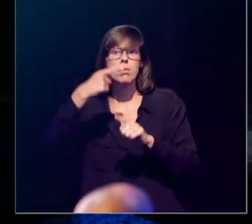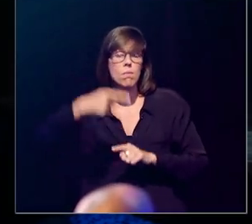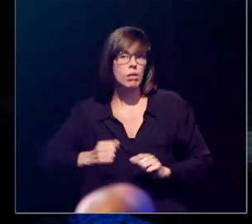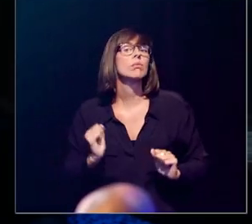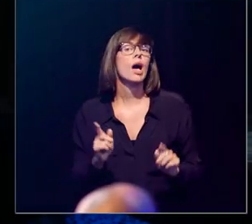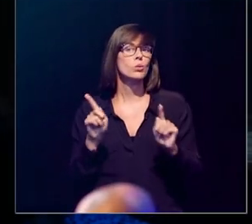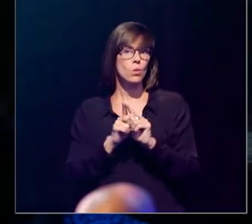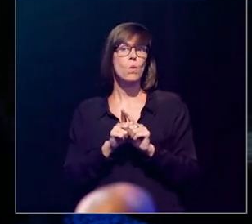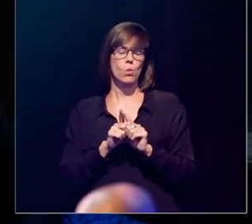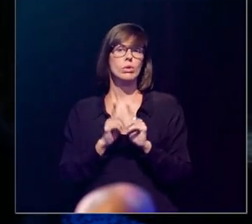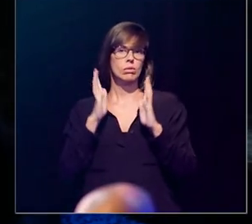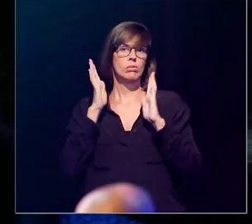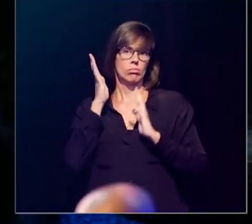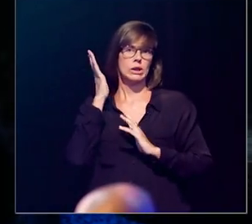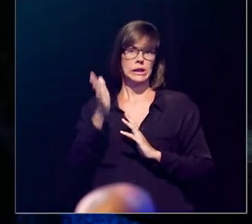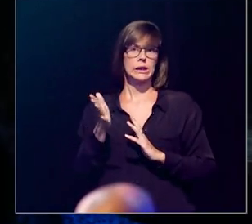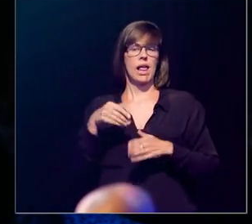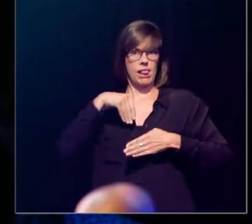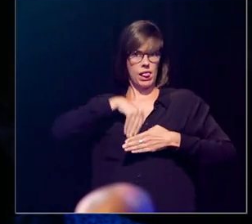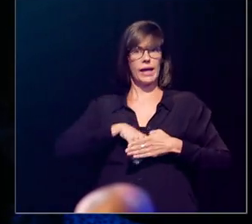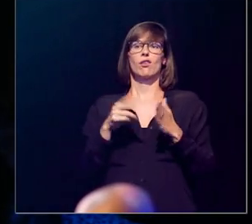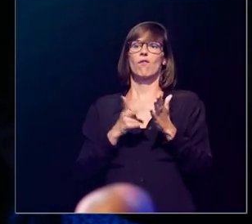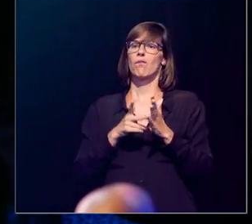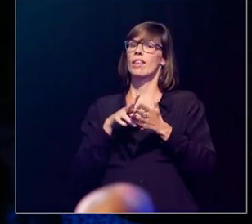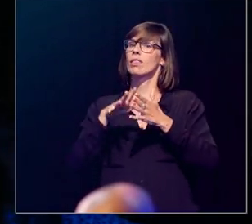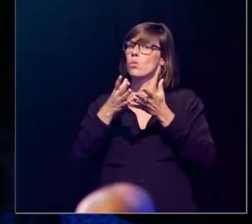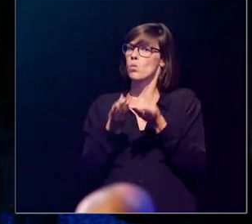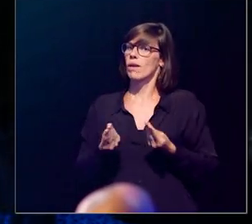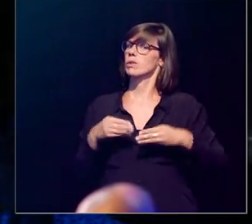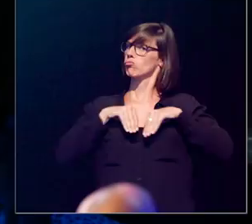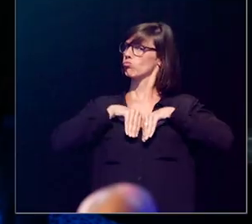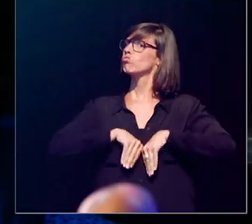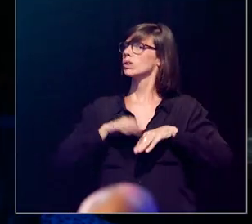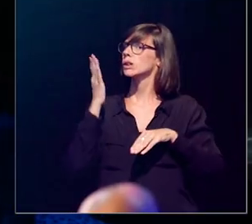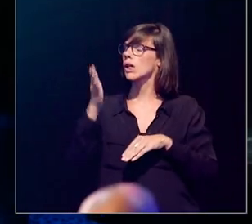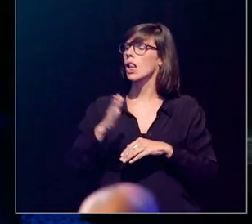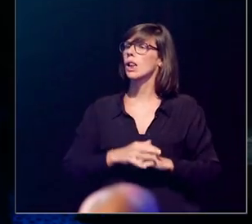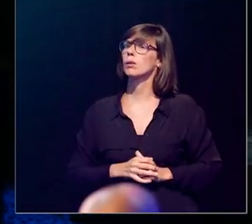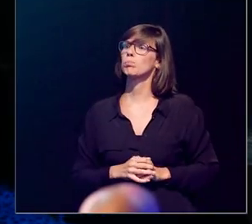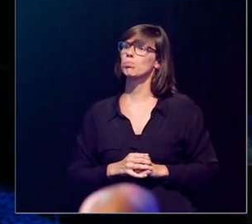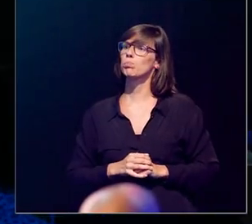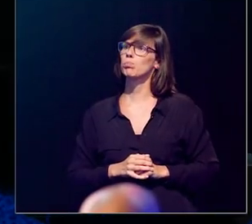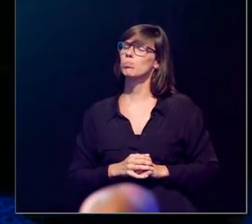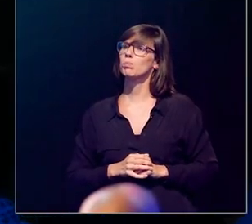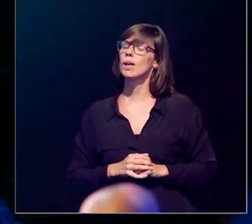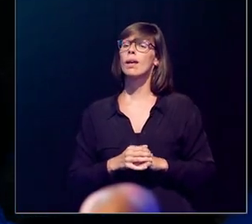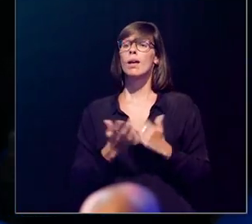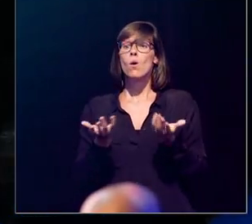per maand innemen. Het gaat zich toch in uw vetweefsel gaan opstapelen. Nu,